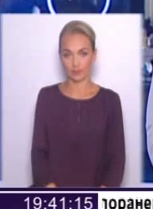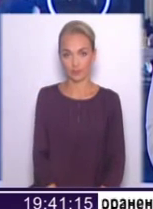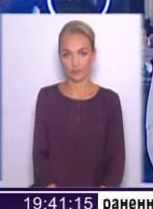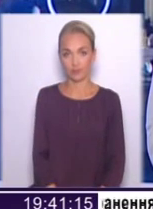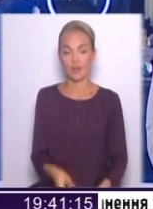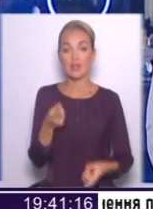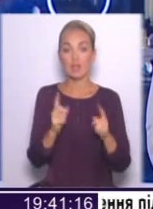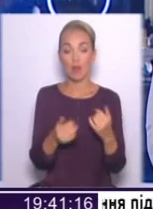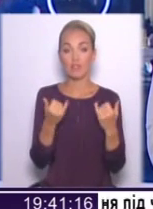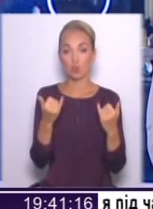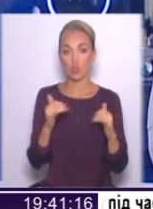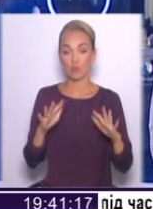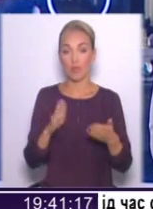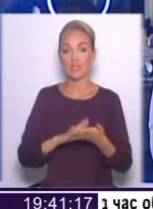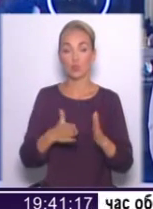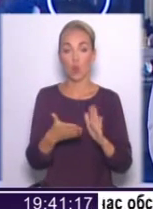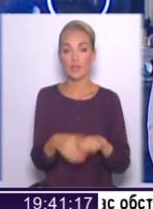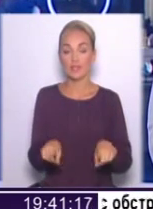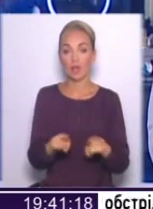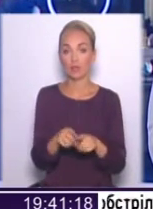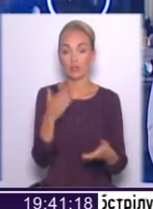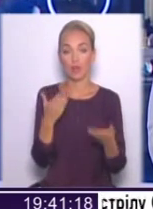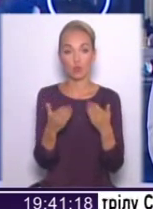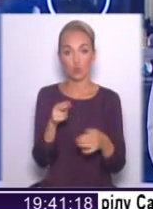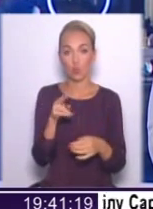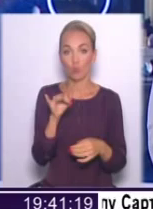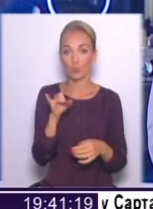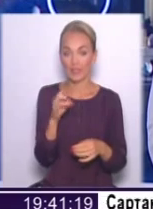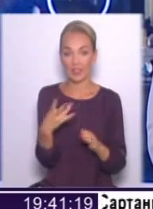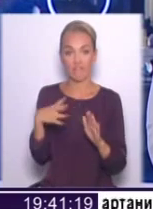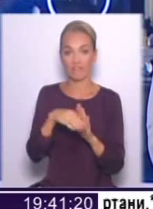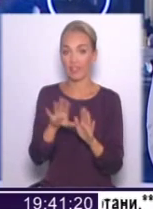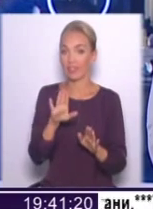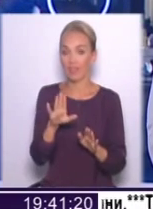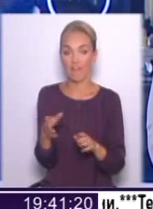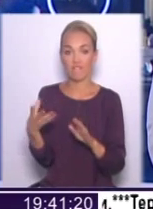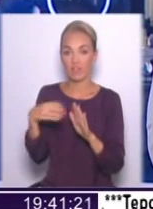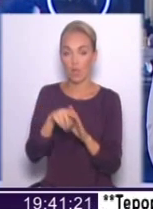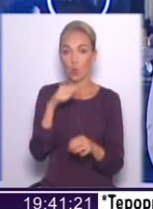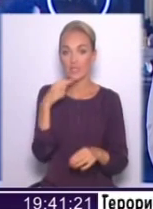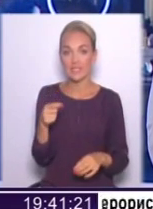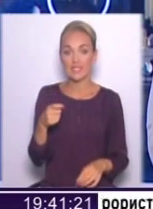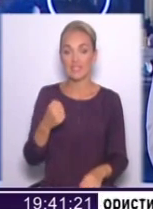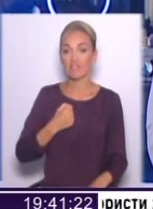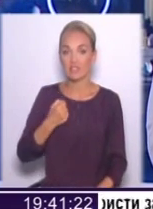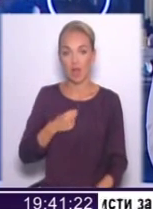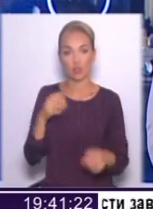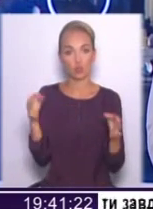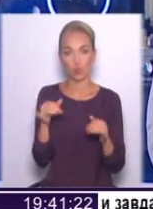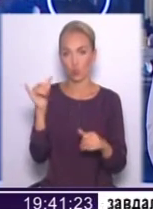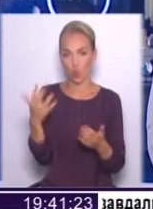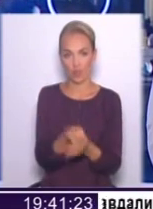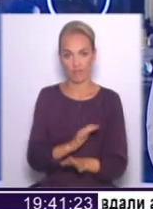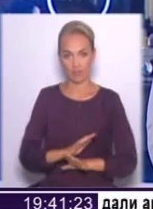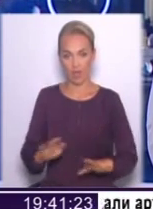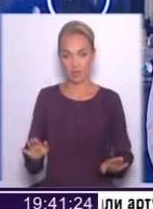Насправді, на сьогоднішній момент ситуація така, що якщо Путін не введе прямим російські війська, нічого у нього тут не вдасться. І тому